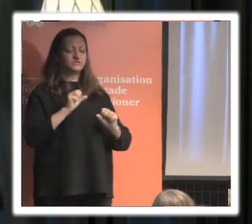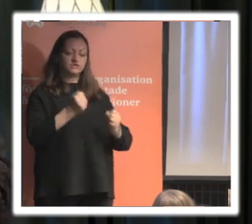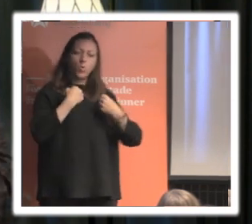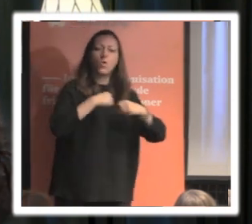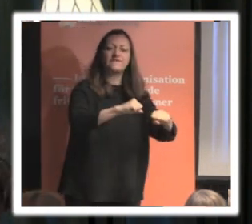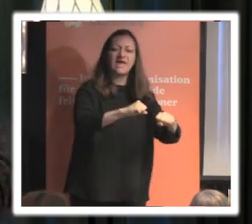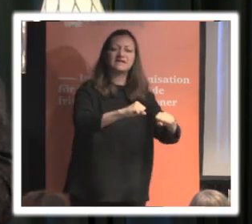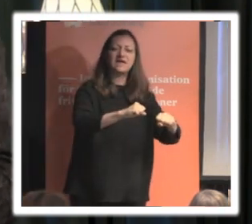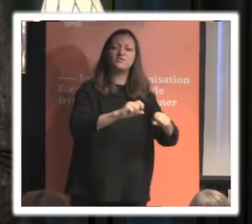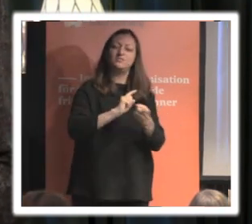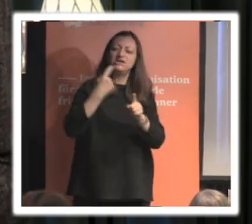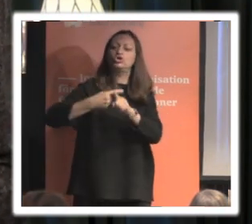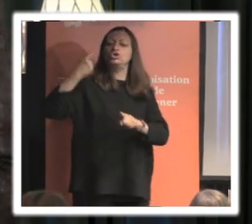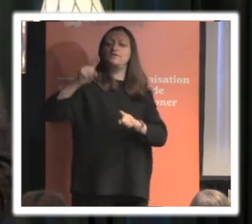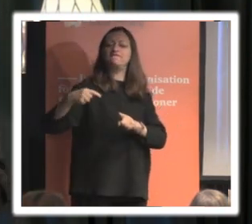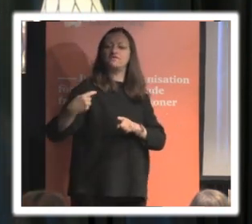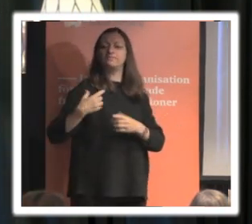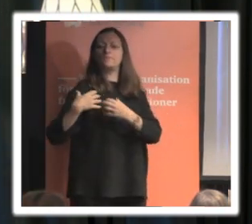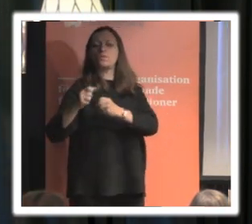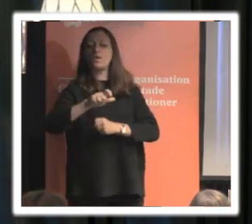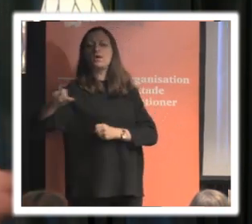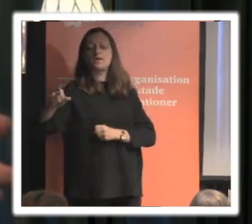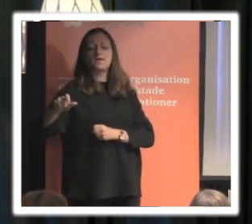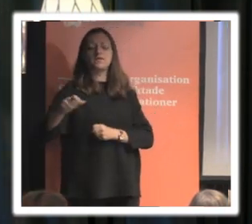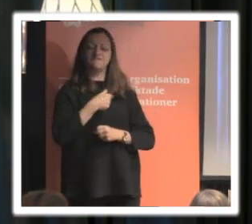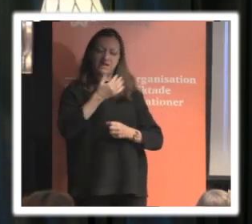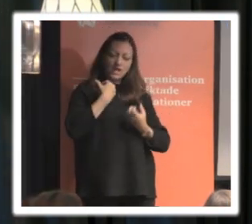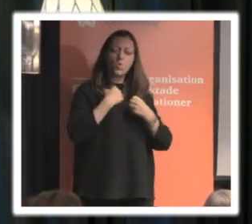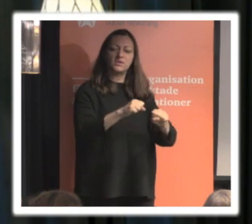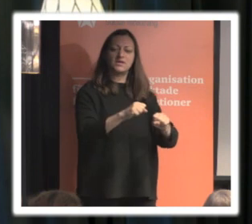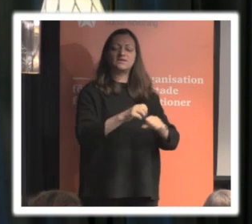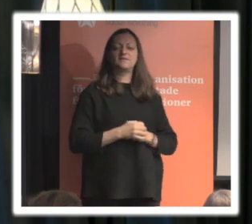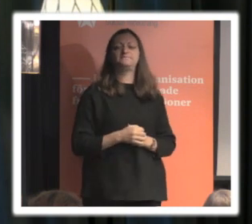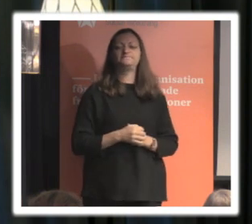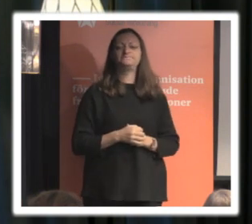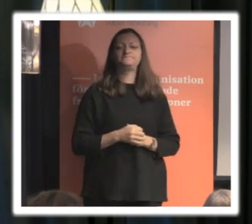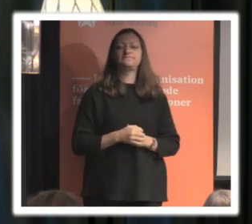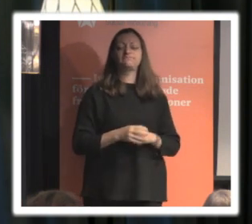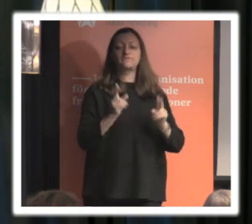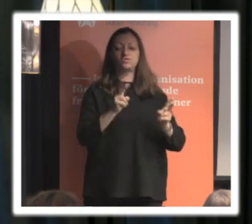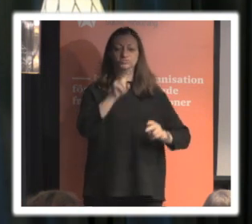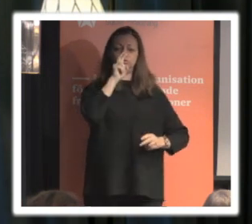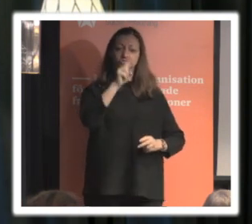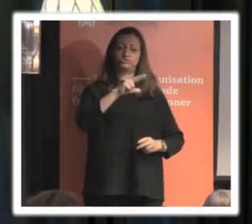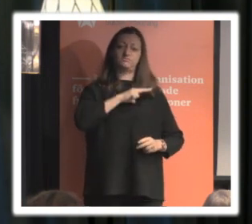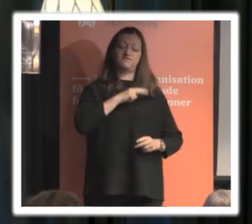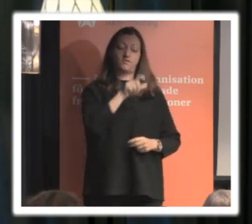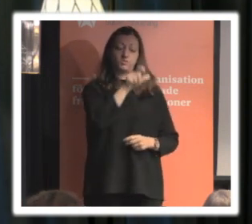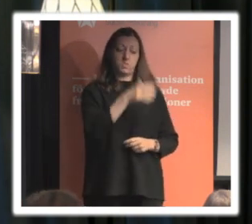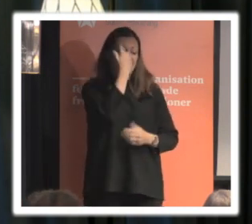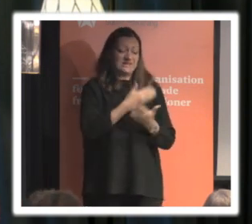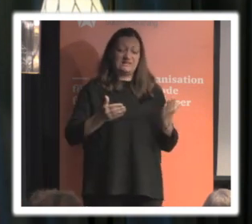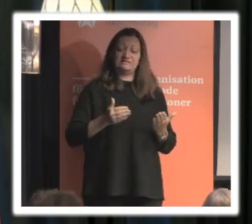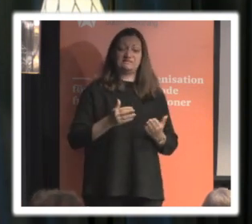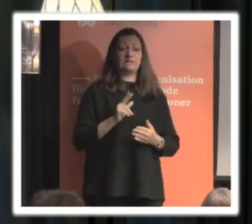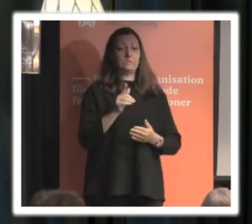åtgärdar fel som har uppstått det är också fallet att privatpersoner inte kan utöva sina rättigheter effektivt ifall de inte får